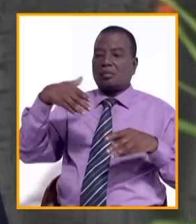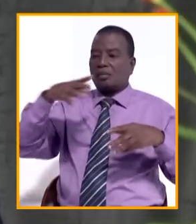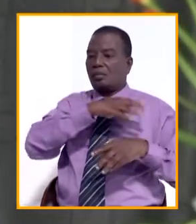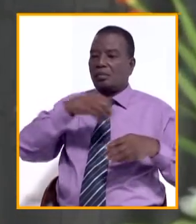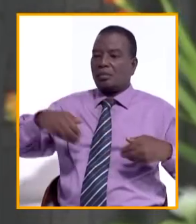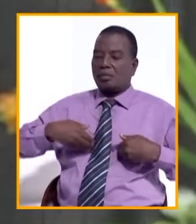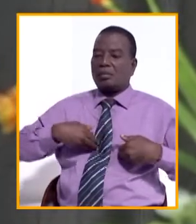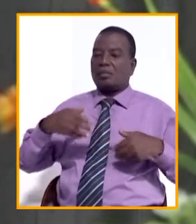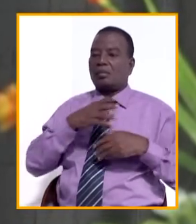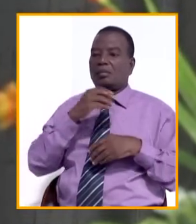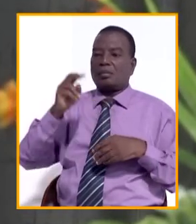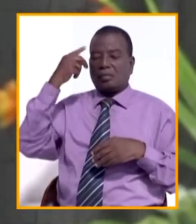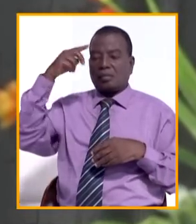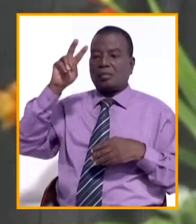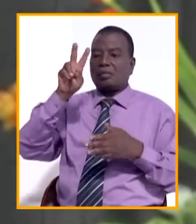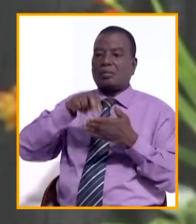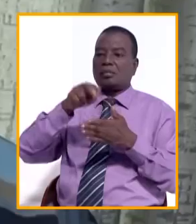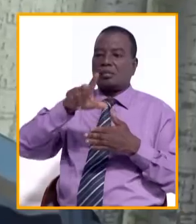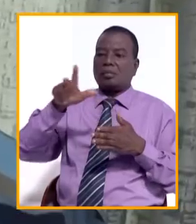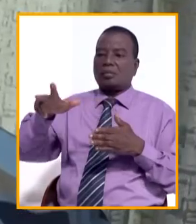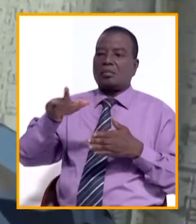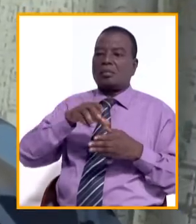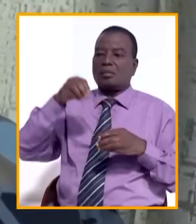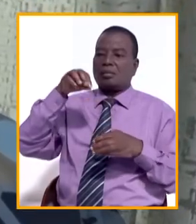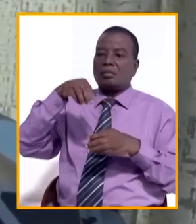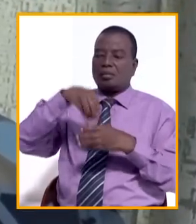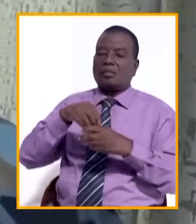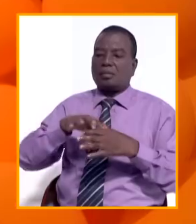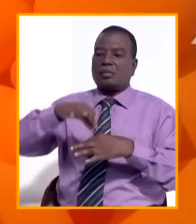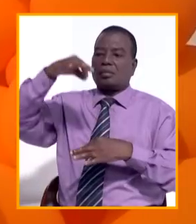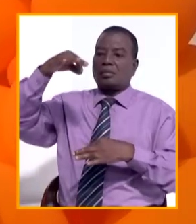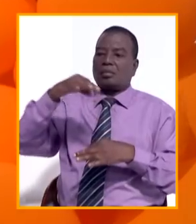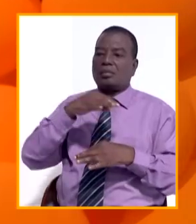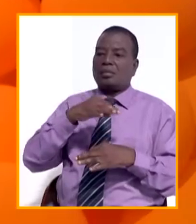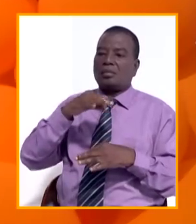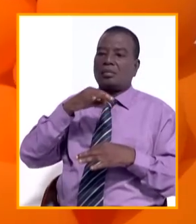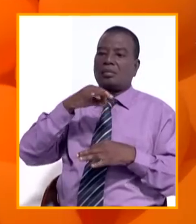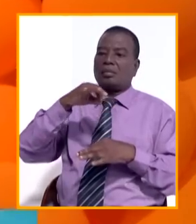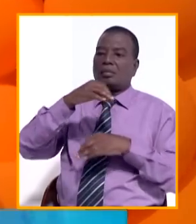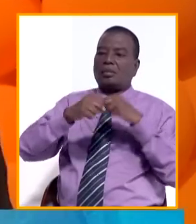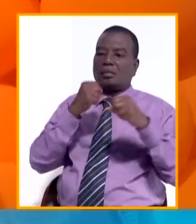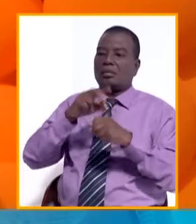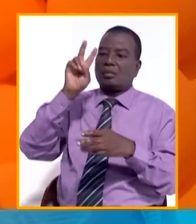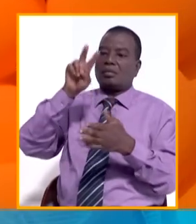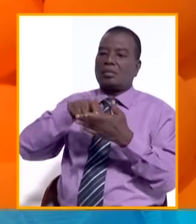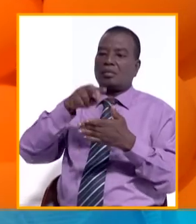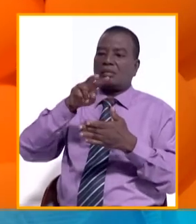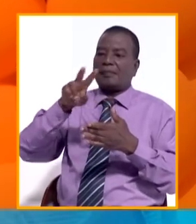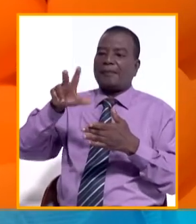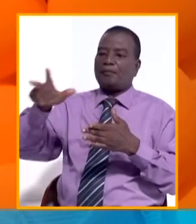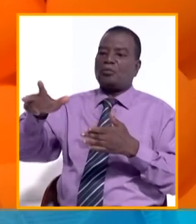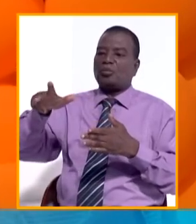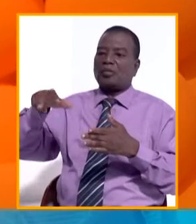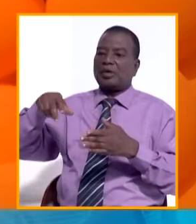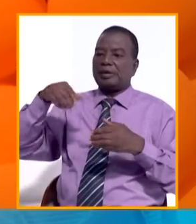jeunes. Les perspectives pour 2023 sont dans l'esprit du président de la République qui dit que l'année 2023, elle est allée de la jeunesse. Nous